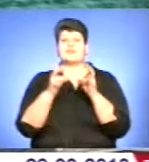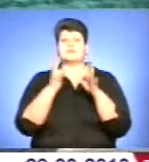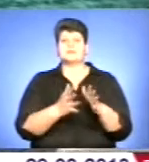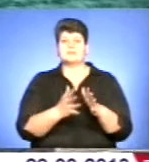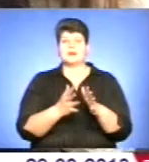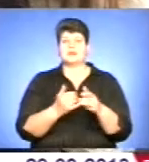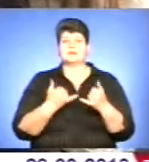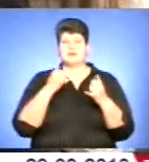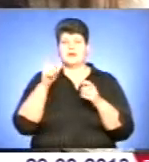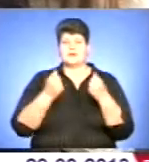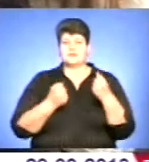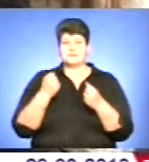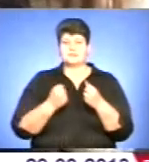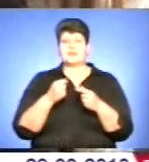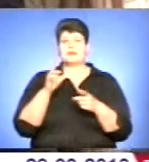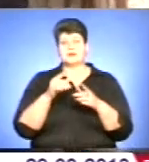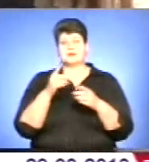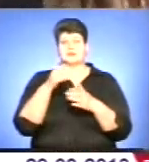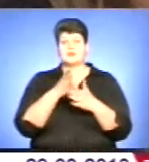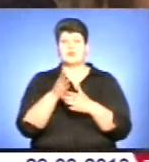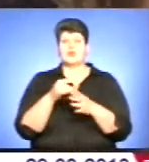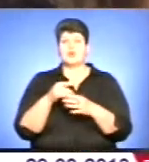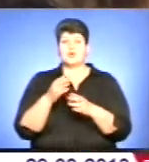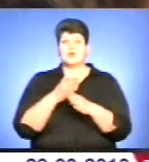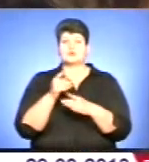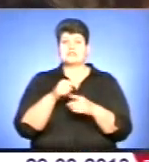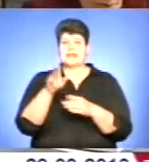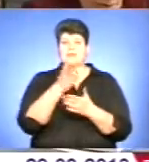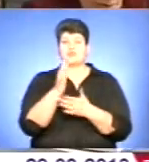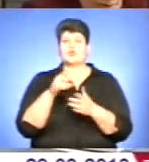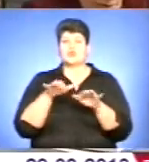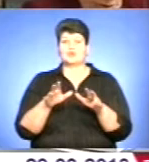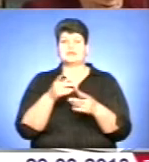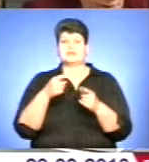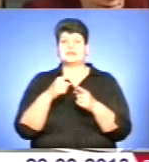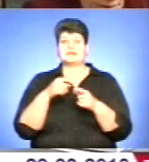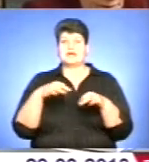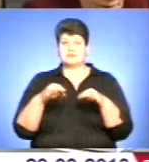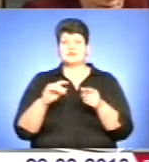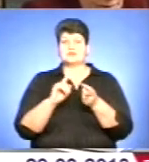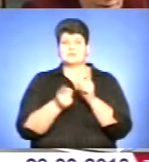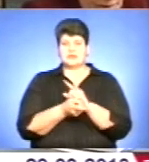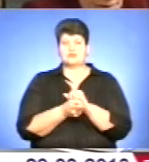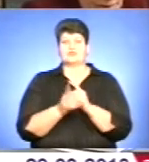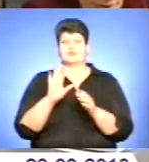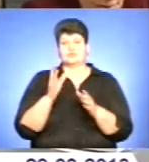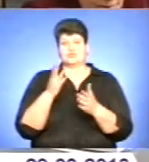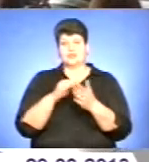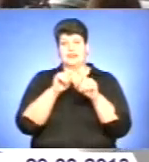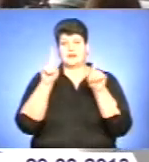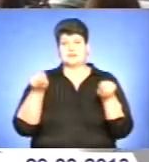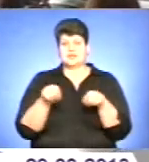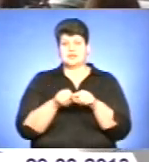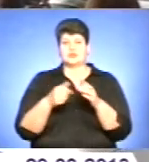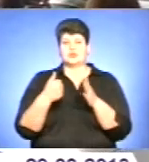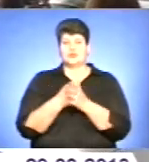Там, де схеми руху автотранспорту змінили, також з'являться таблички. Нові правила вступають в дію 15 квітня. Протягом перших 10